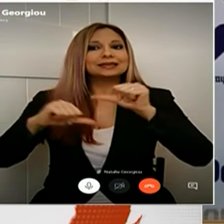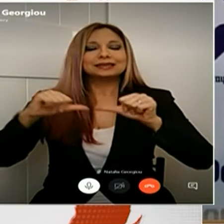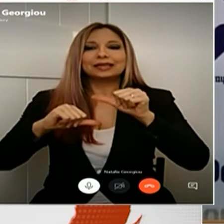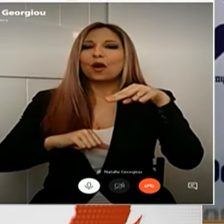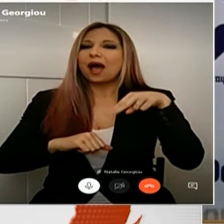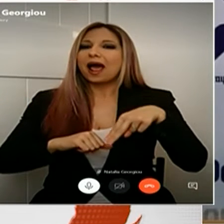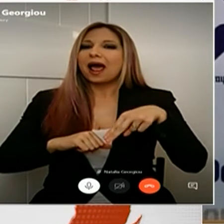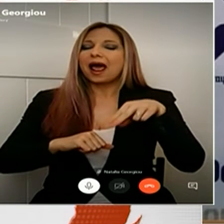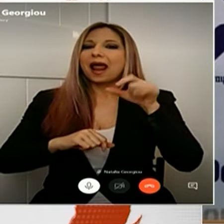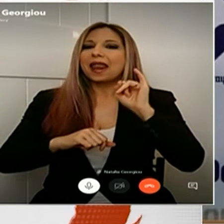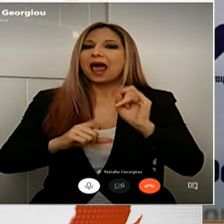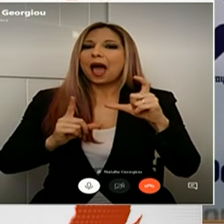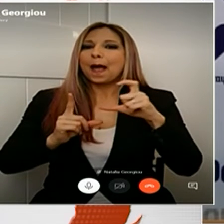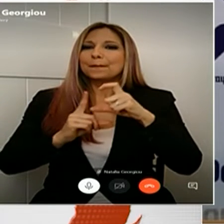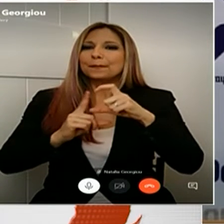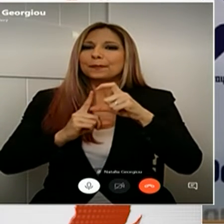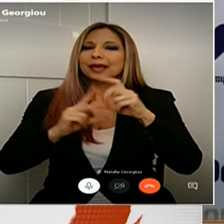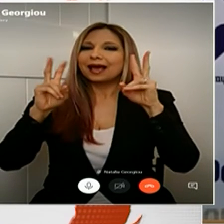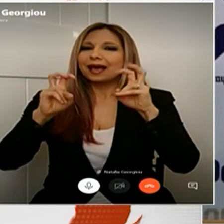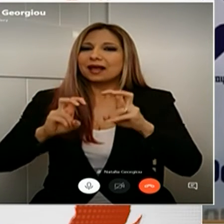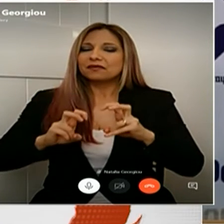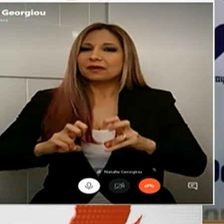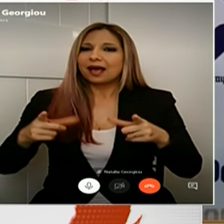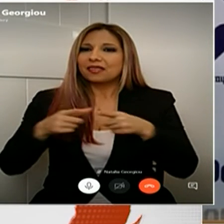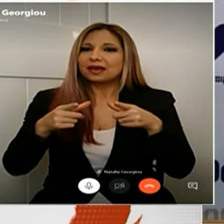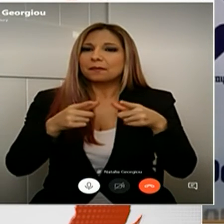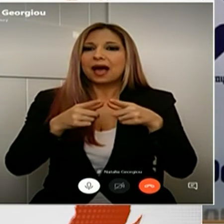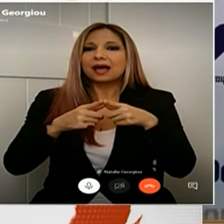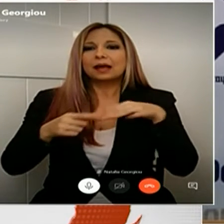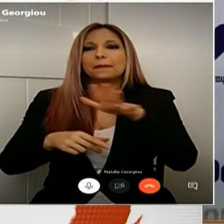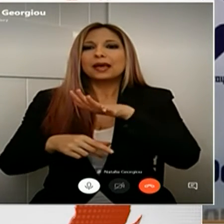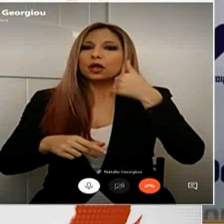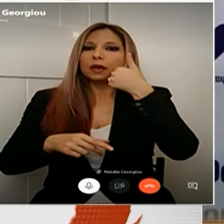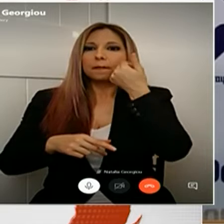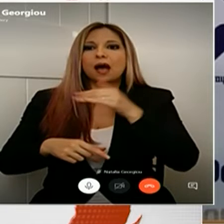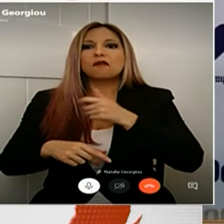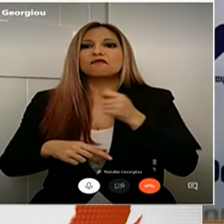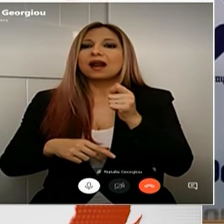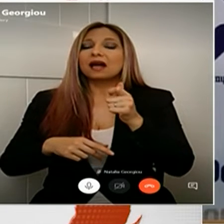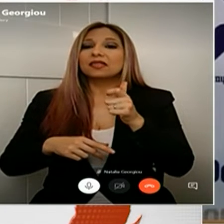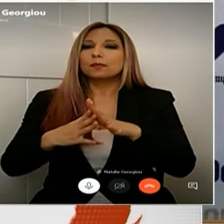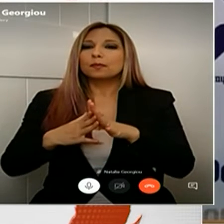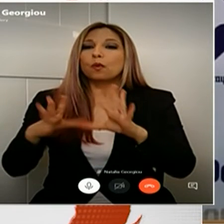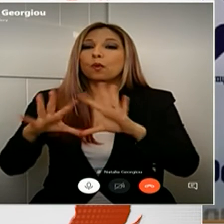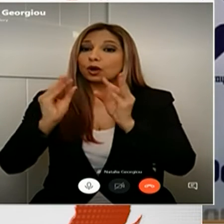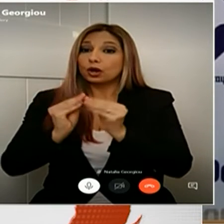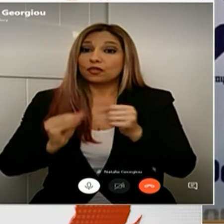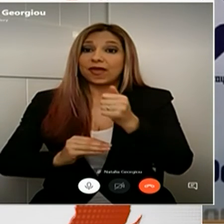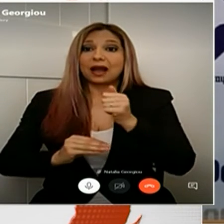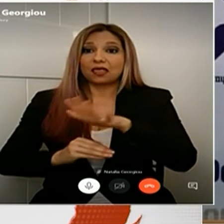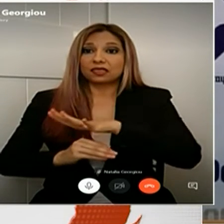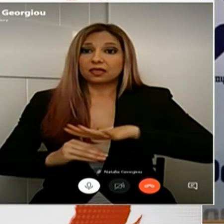διενεργεί δειγματοληψίες στις περιοχές Πάφου και Αραδίπου. Η δειγματοληψία στη Αραδίπου έχει συμπληρωθεί συνολικά έχουν